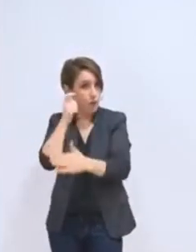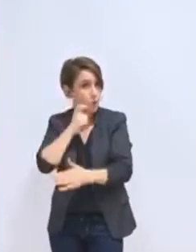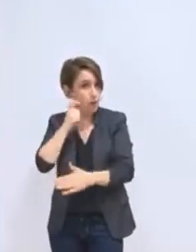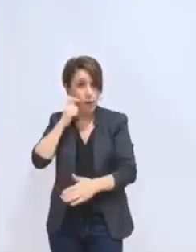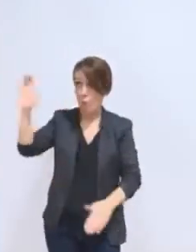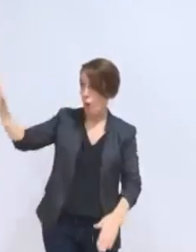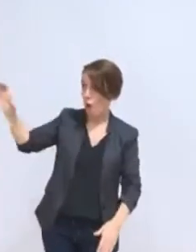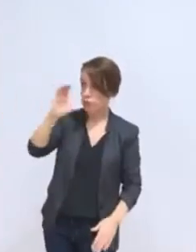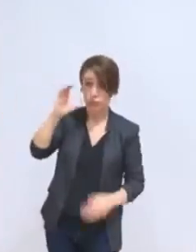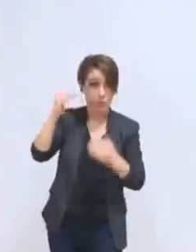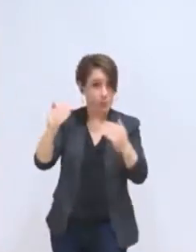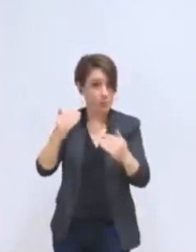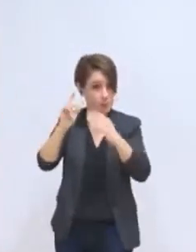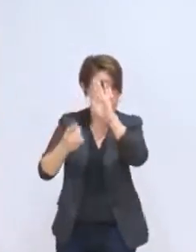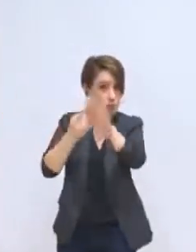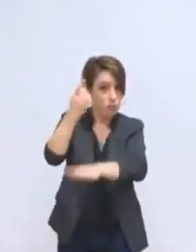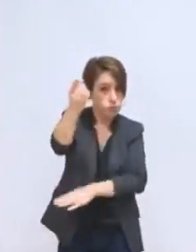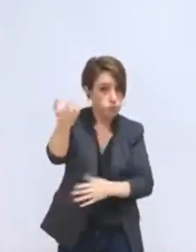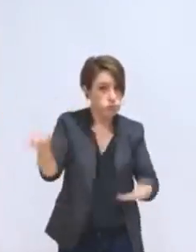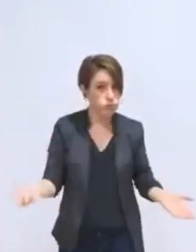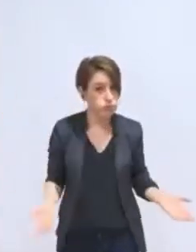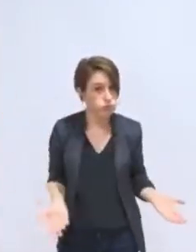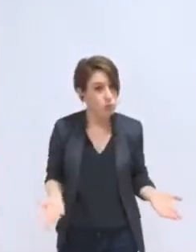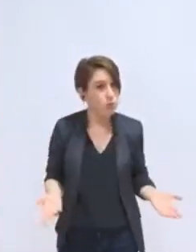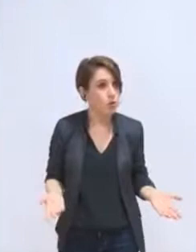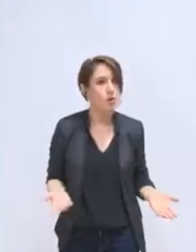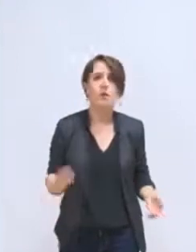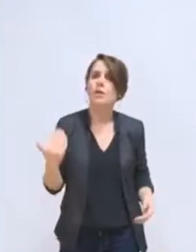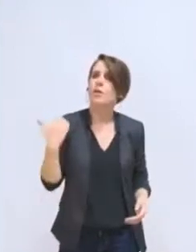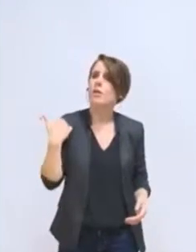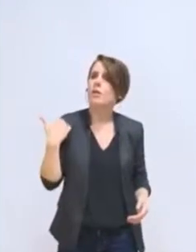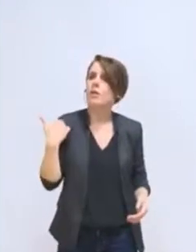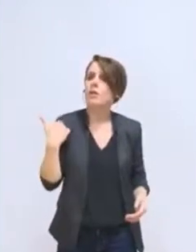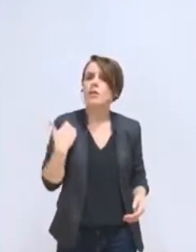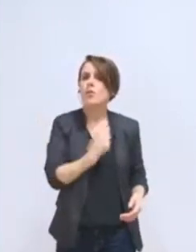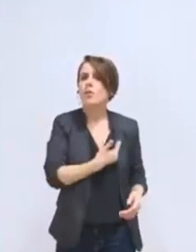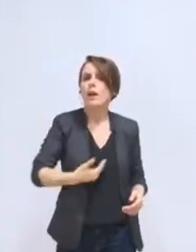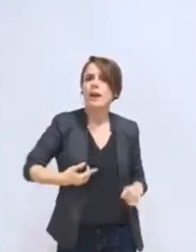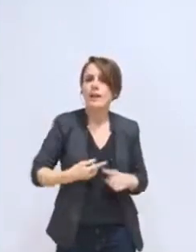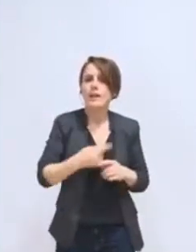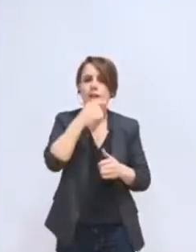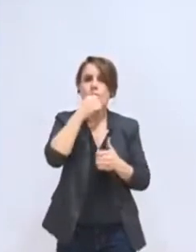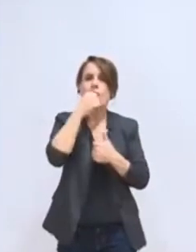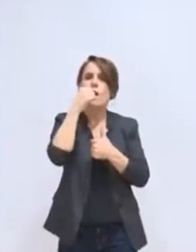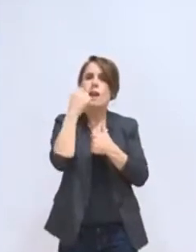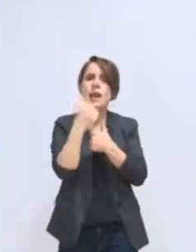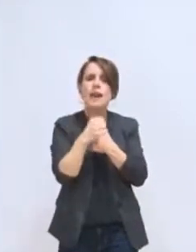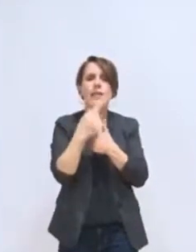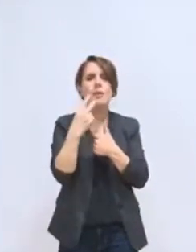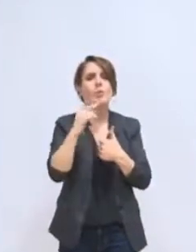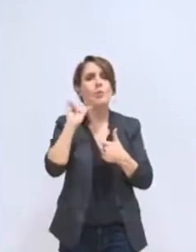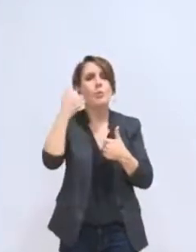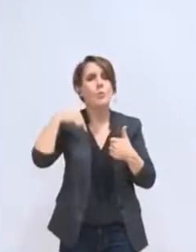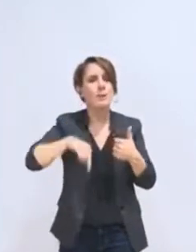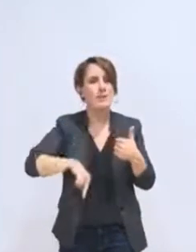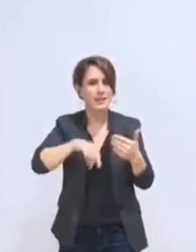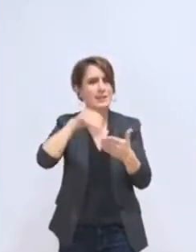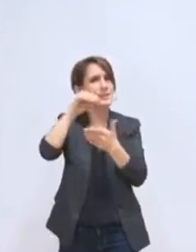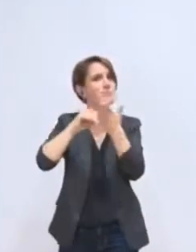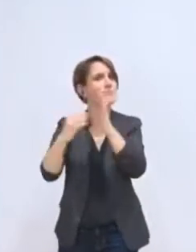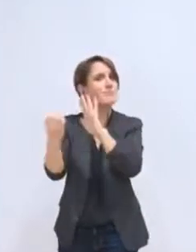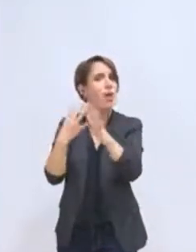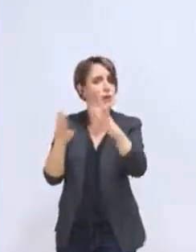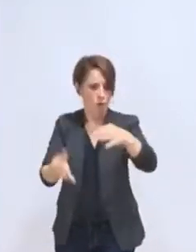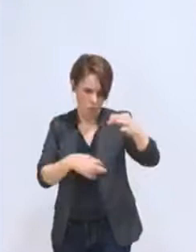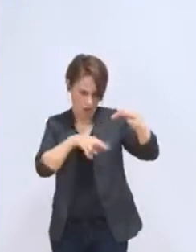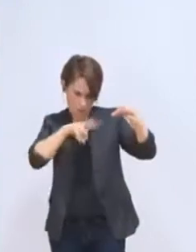formule très Bercy la dernière fois de la lettre que nous avions entre nos mains du Premier ministre, l'économie qui nous est demandée